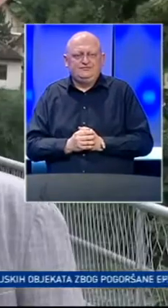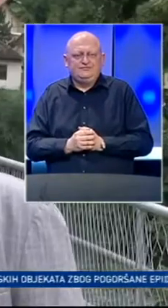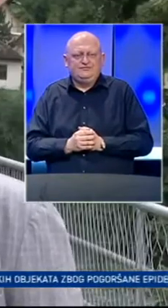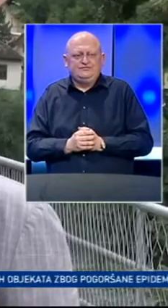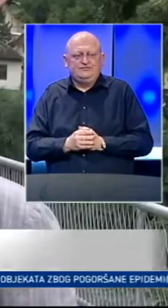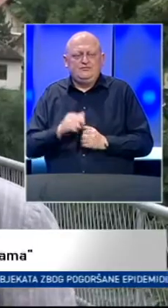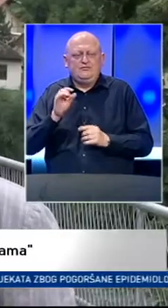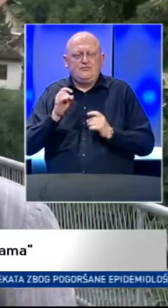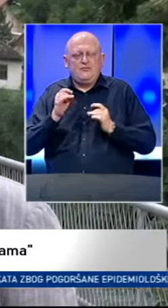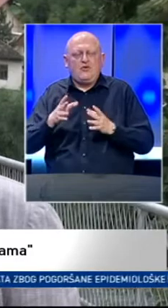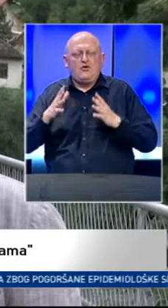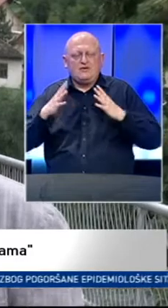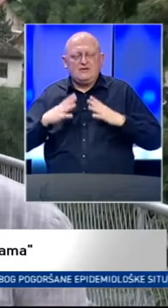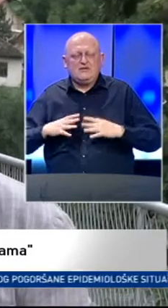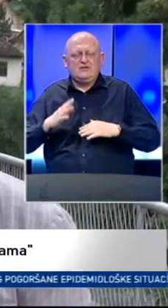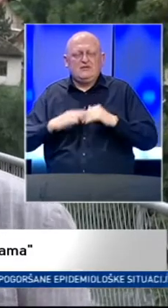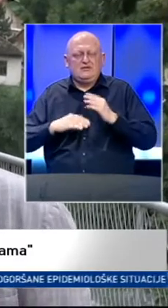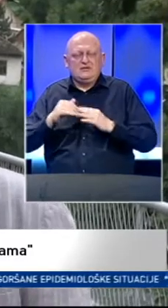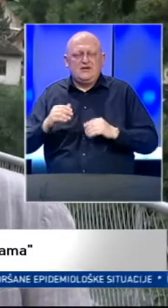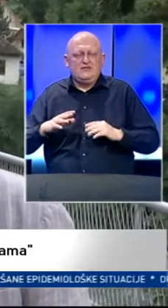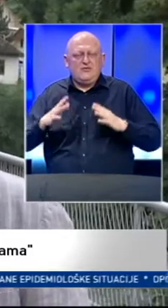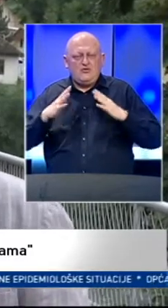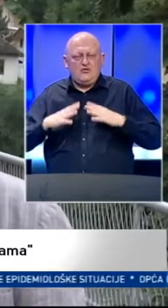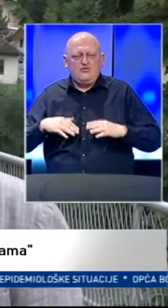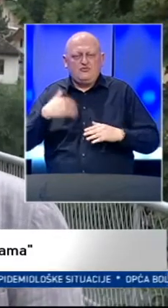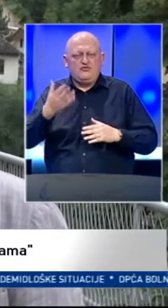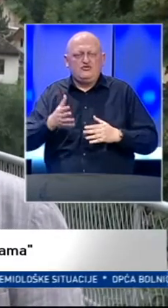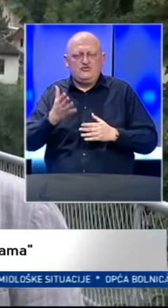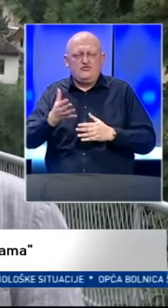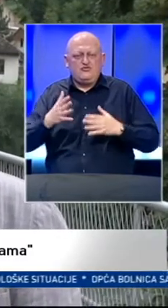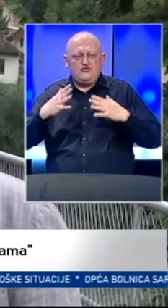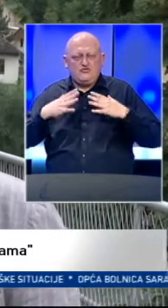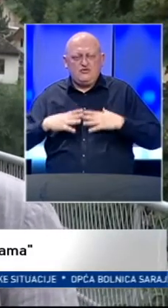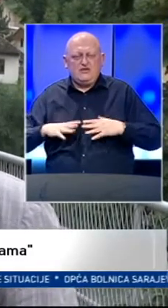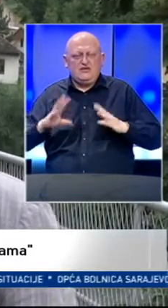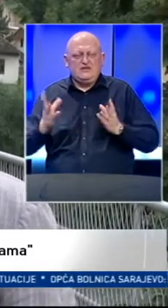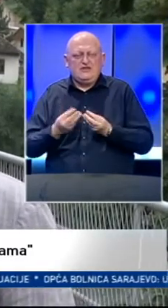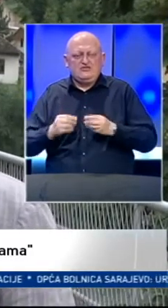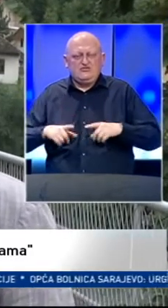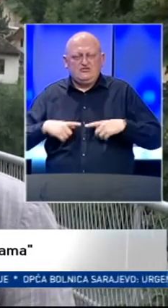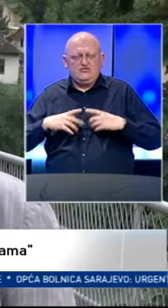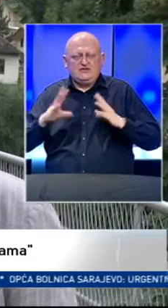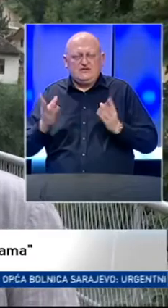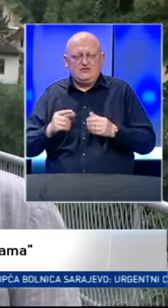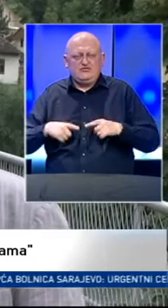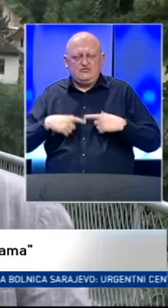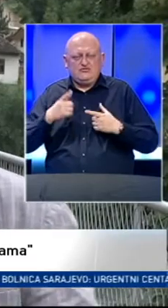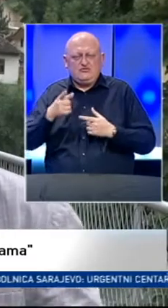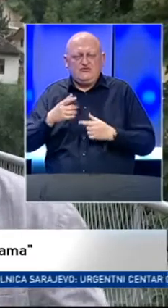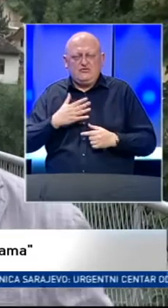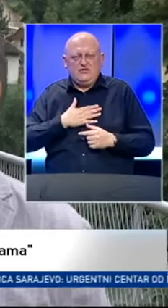Poruka je mir, izgradimo mir, pružimo ruku pomirenja i suživot, zajednički suživot ovome